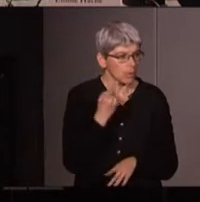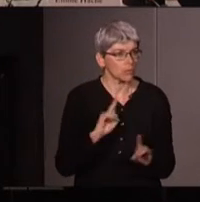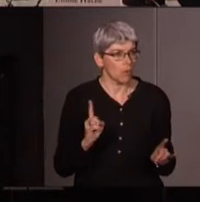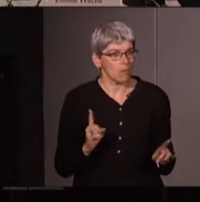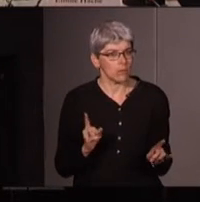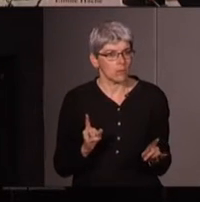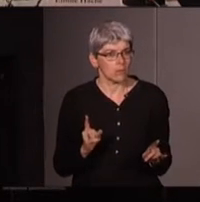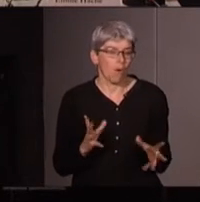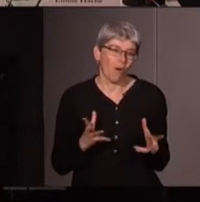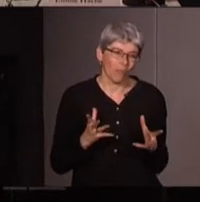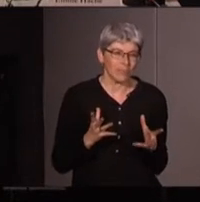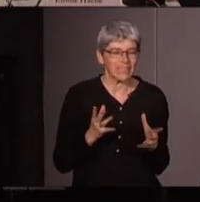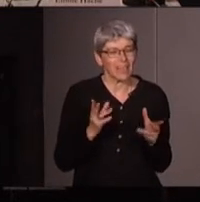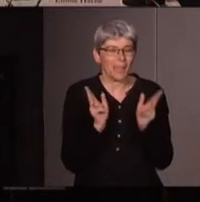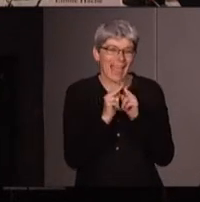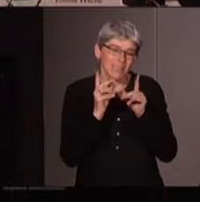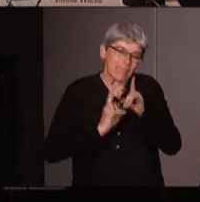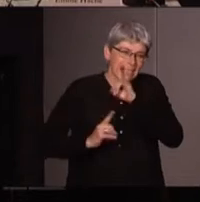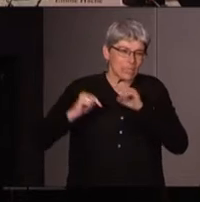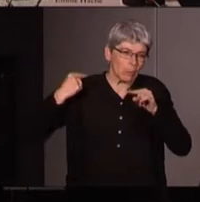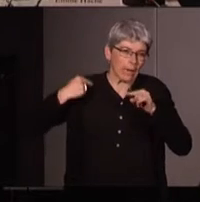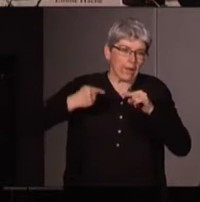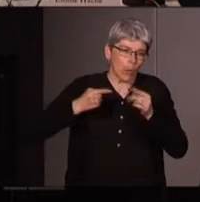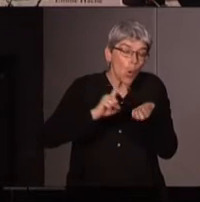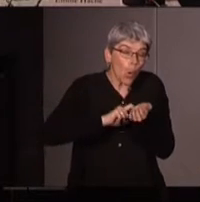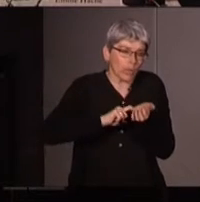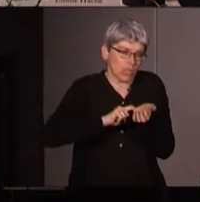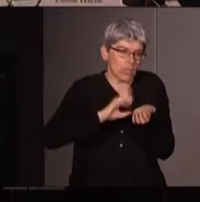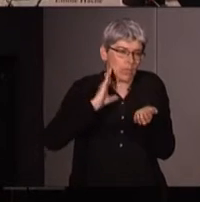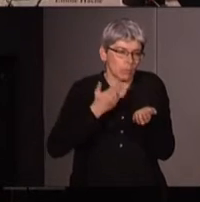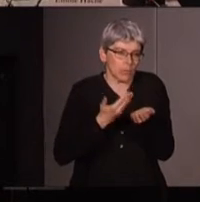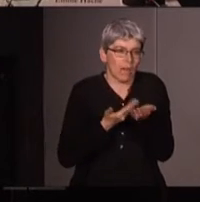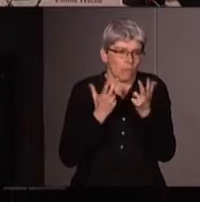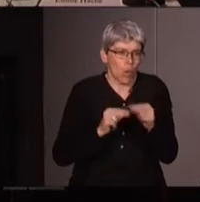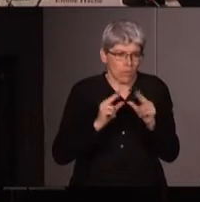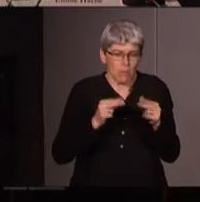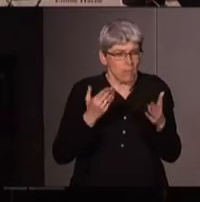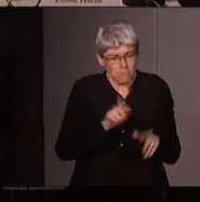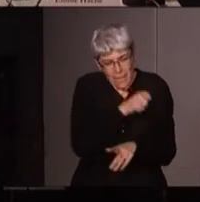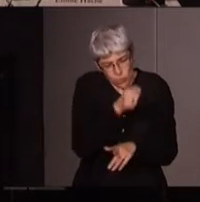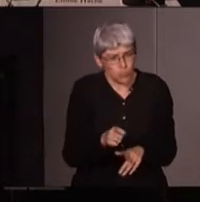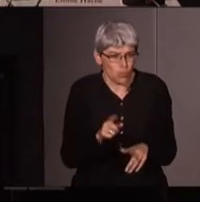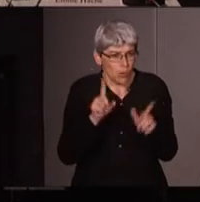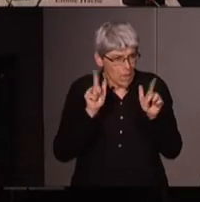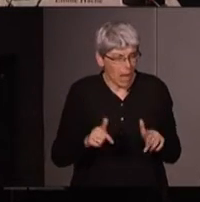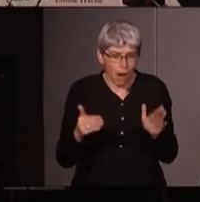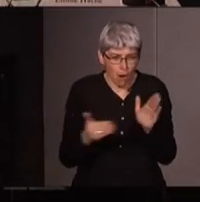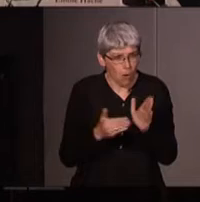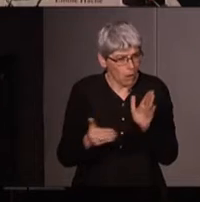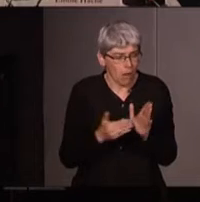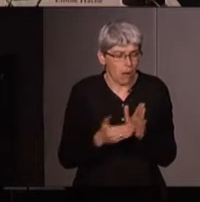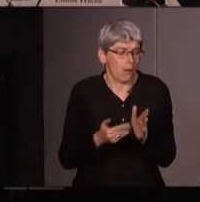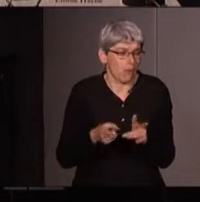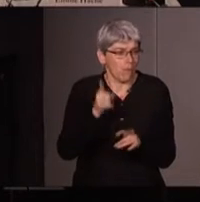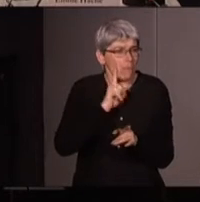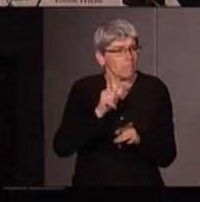on avait juste envie de restituer pour une fois l'origine l'émergence de ce mouvement là mais bien sûr que Vandana Shiva l'est et qu'il y eu tout un débat autour